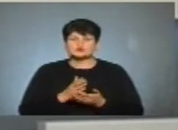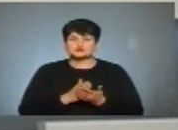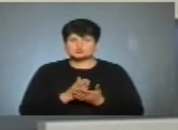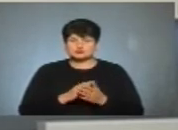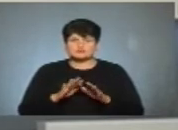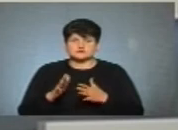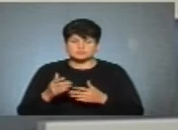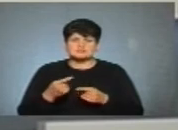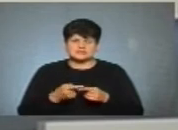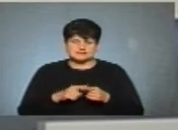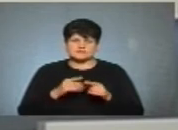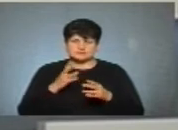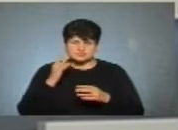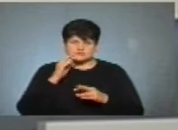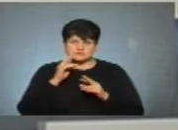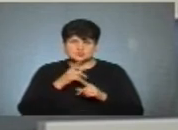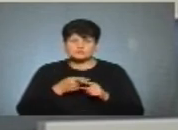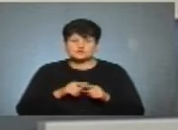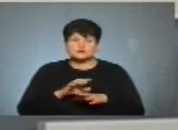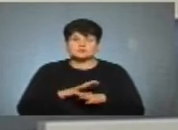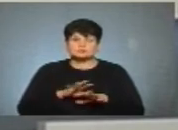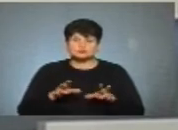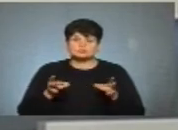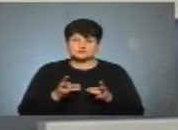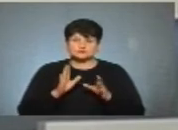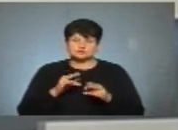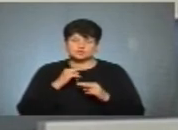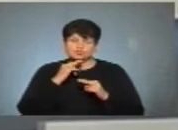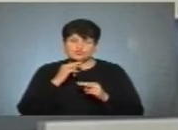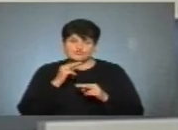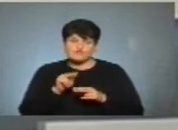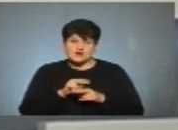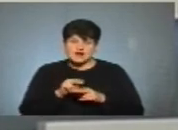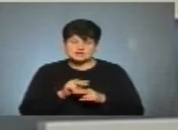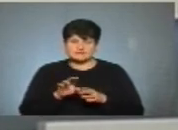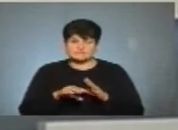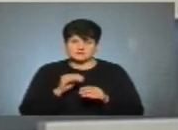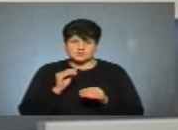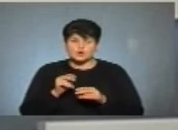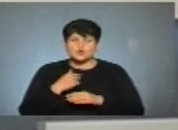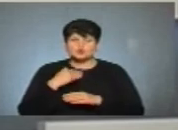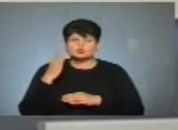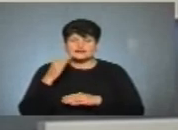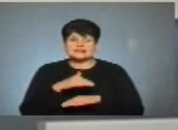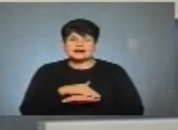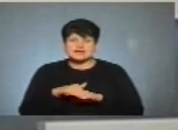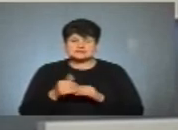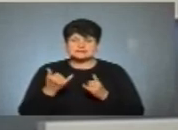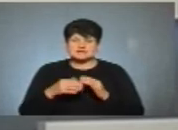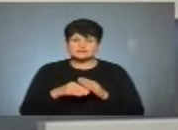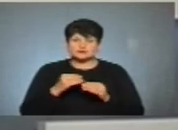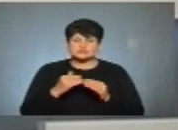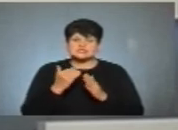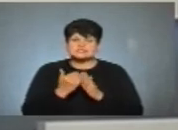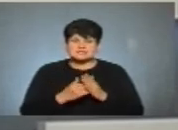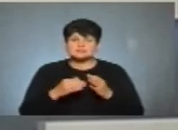випадки дійсно ганебні. Для того, щоб це не відбувалося, потрібно дуже бути уважним у виборах. Тобто голосувати адресно. Зараз виборча система